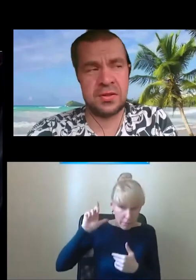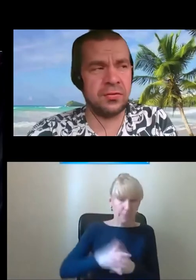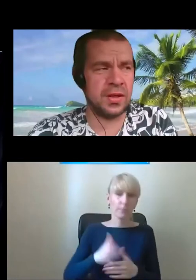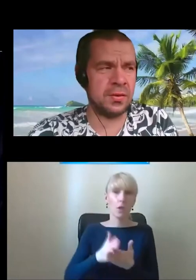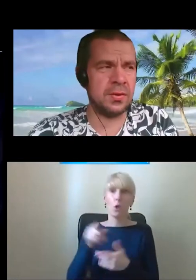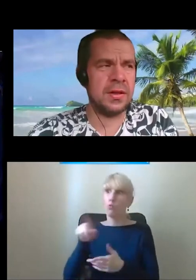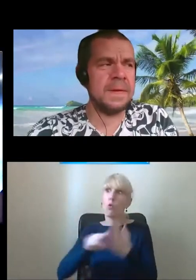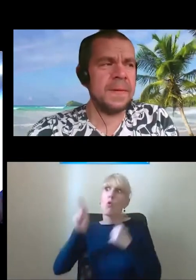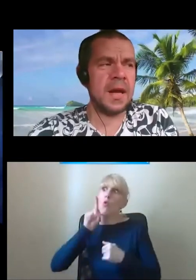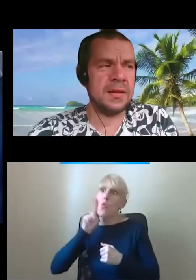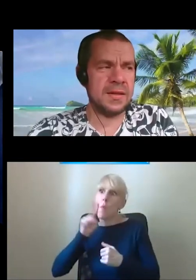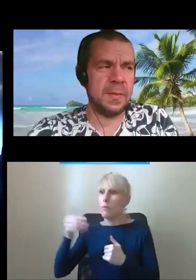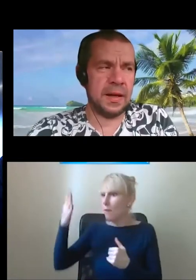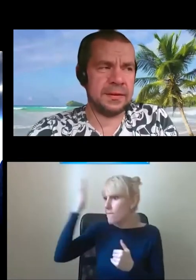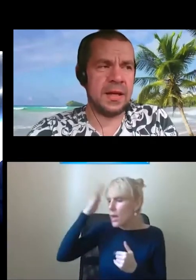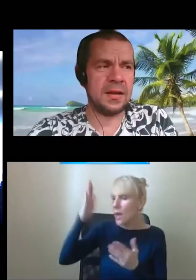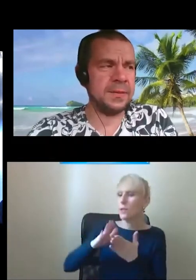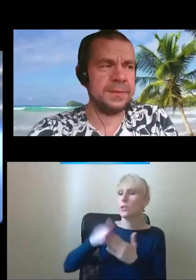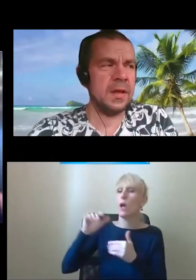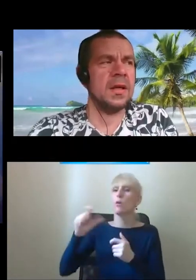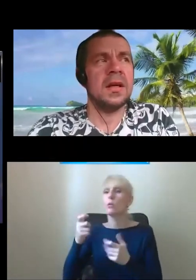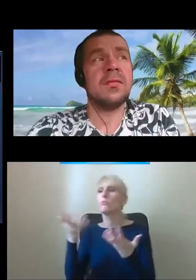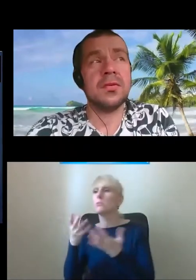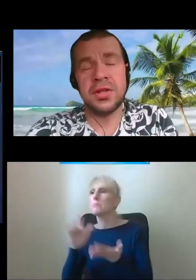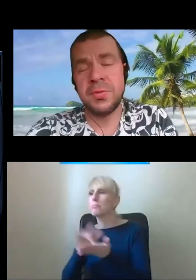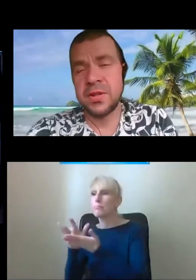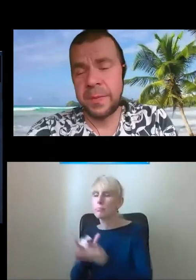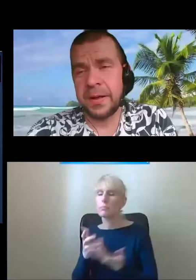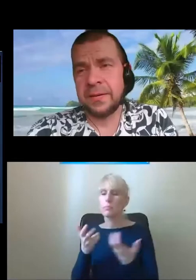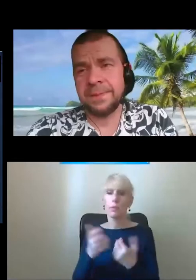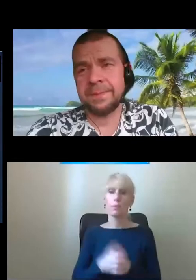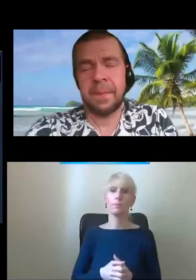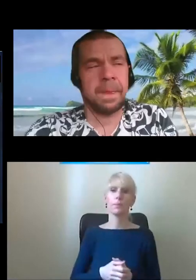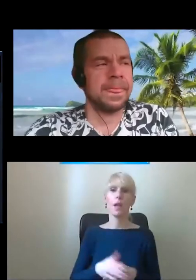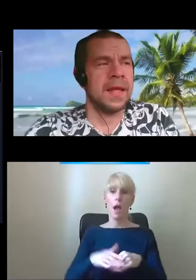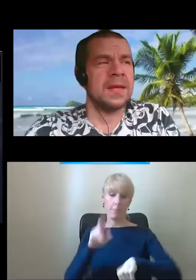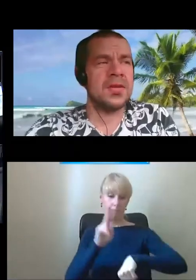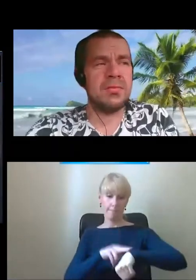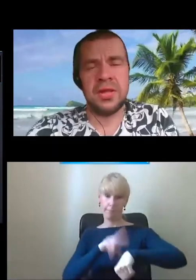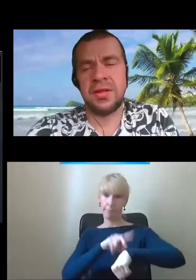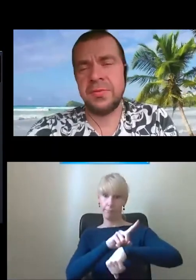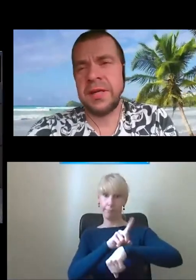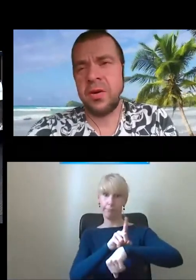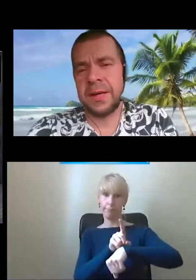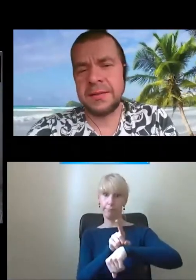wszystko wiedział, jaki jest plan. Co chodzi? Pokazujesz? Włączyliśmy stopę, żebyście też mieli obraz,